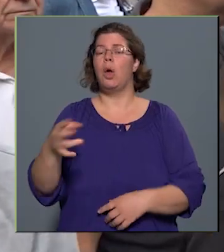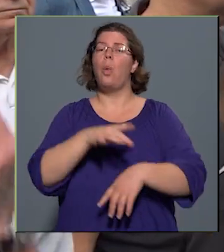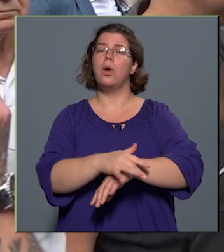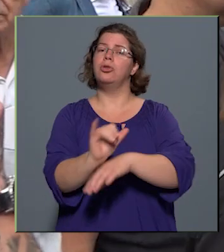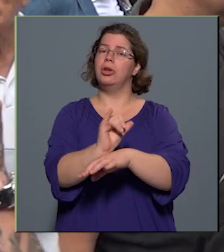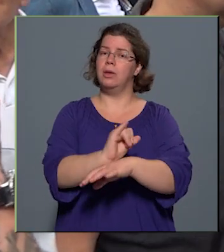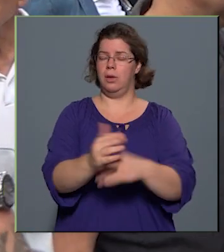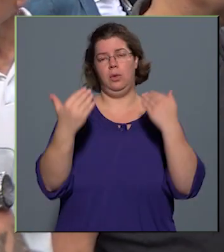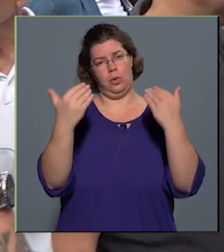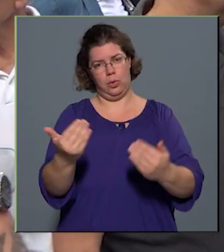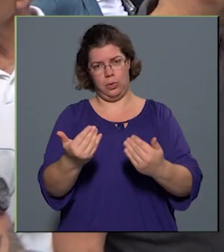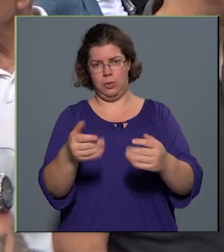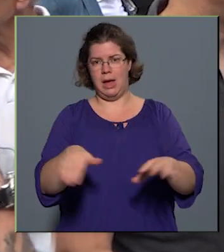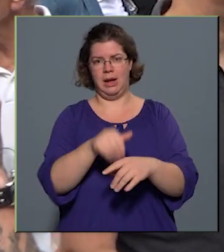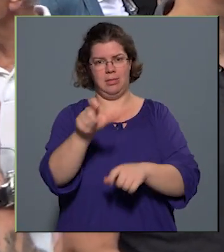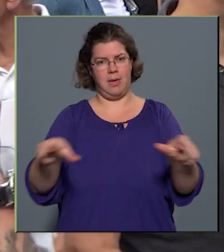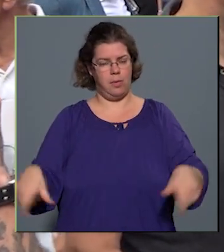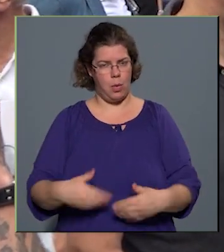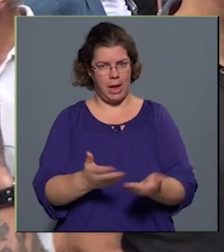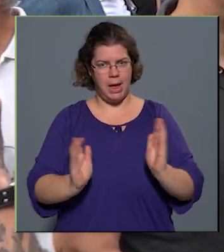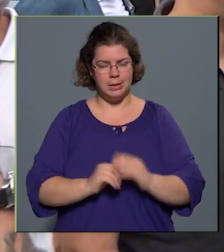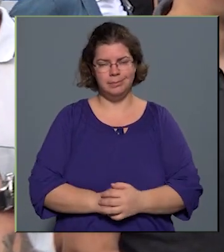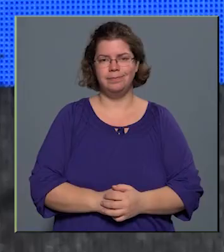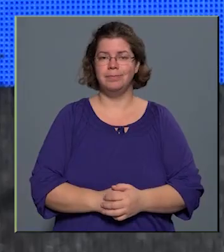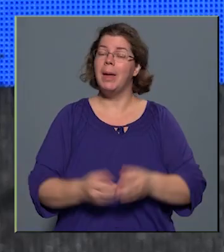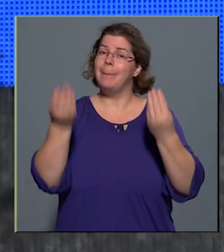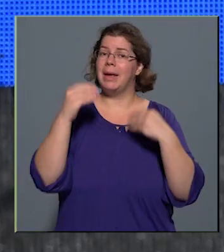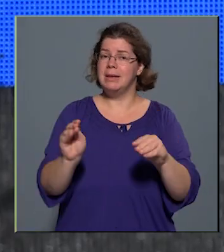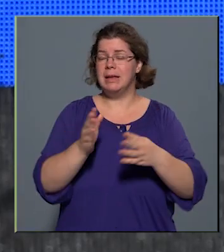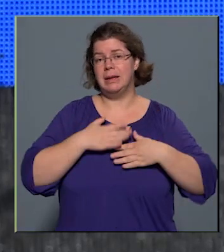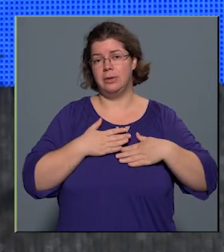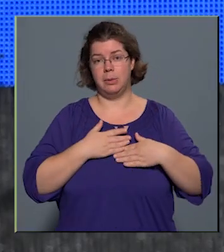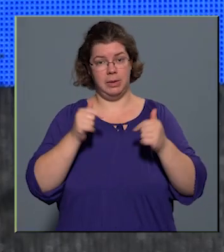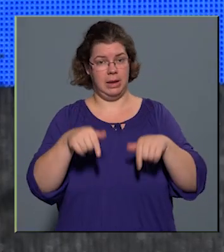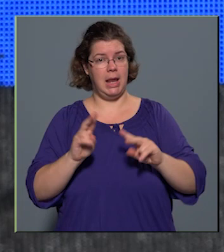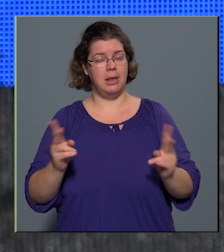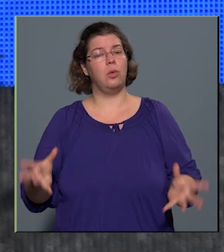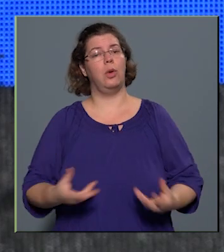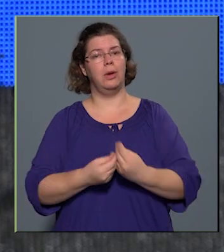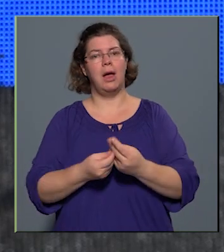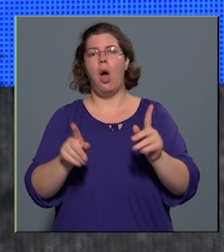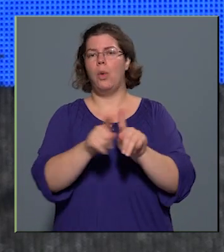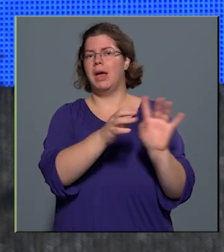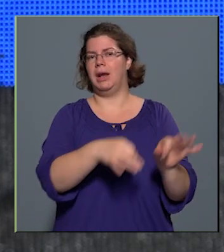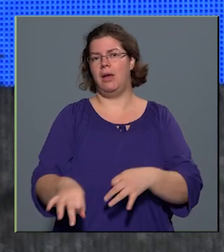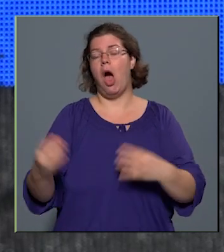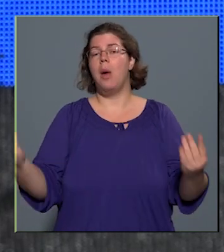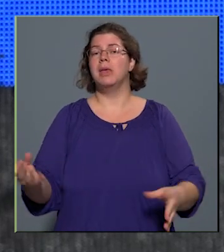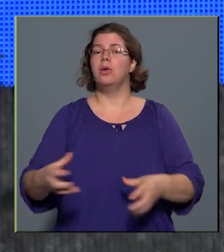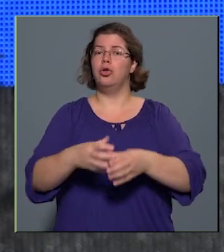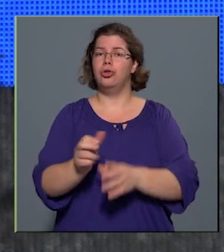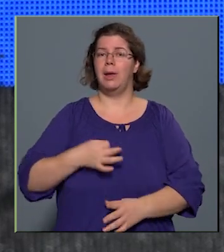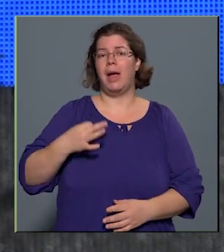is köszöntötte a résztvevőket. Megtiszteltetés számomra, hogy itt lehetünk önökkel, olyan rendezvényen, ami közösségünk egészségnek